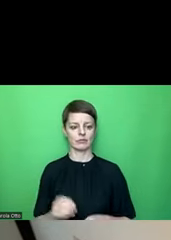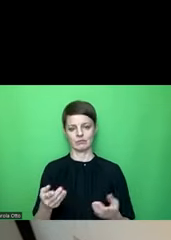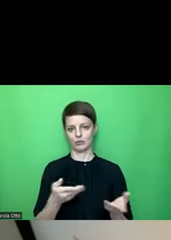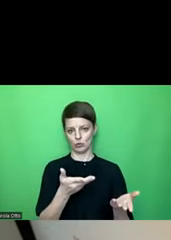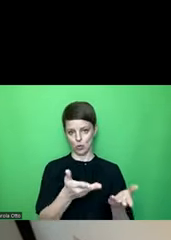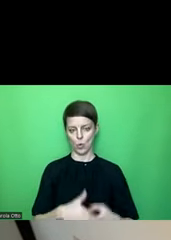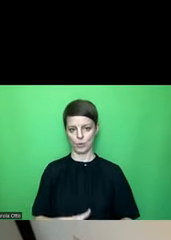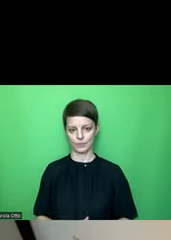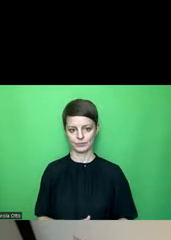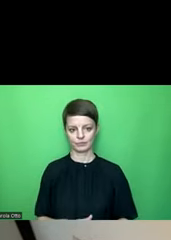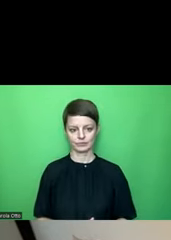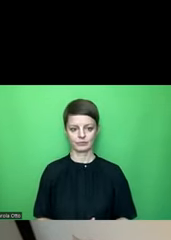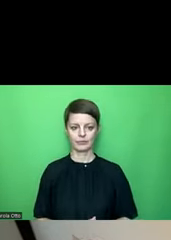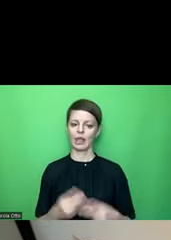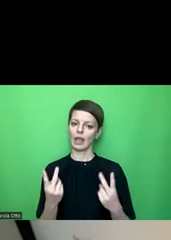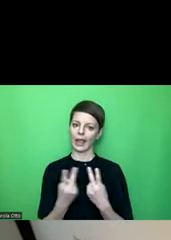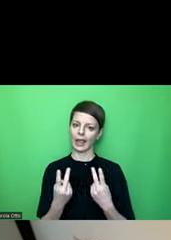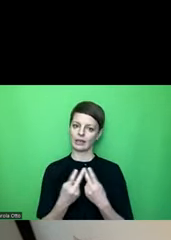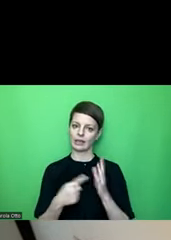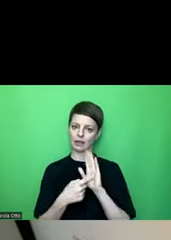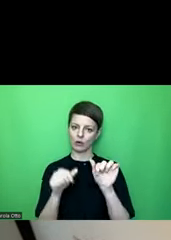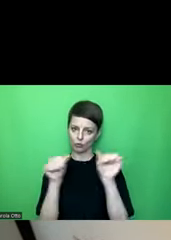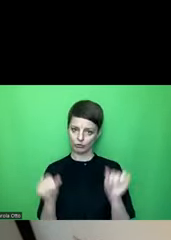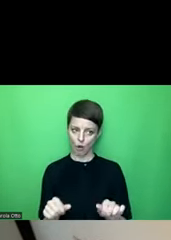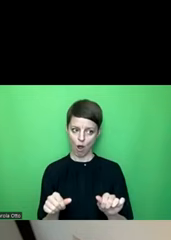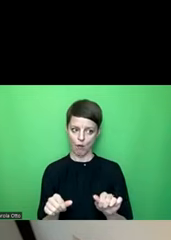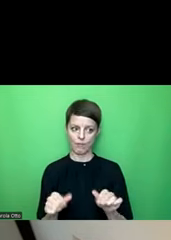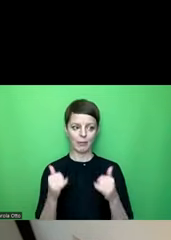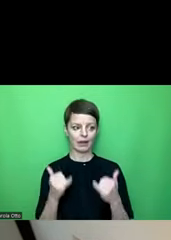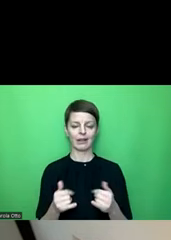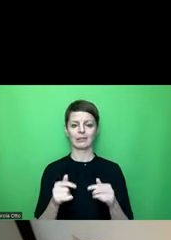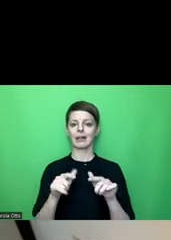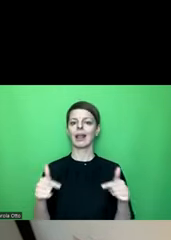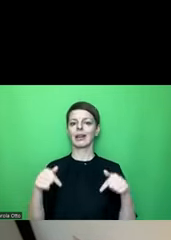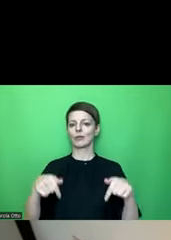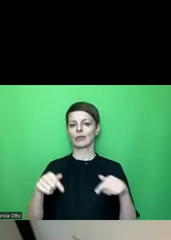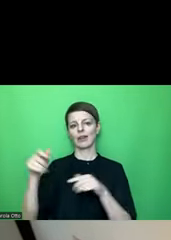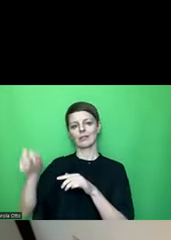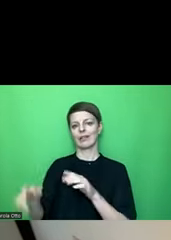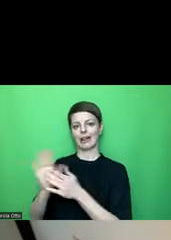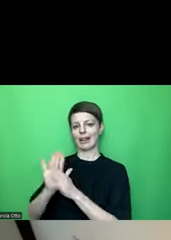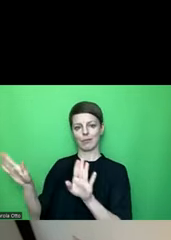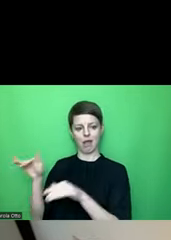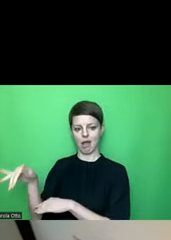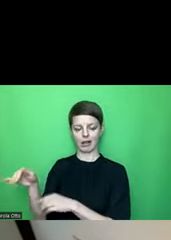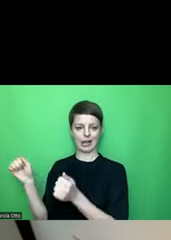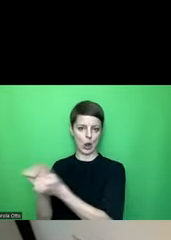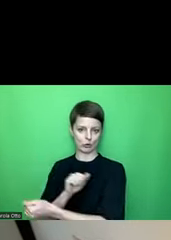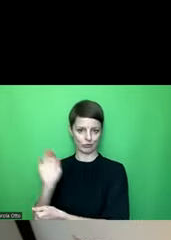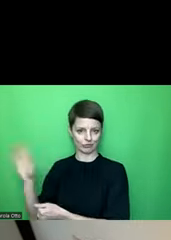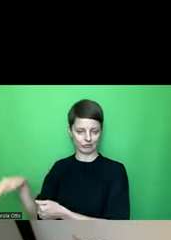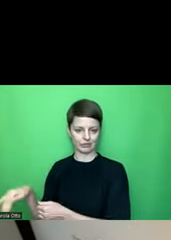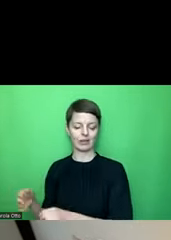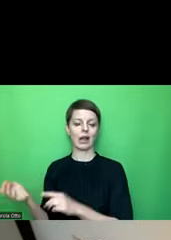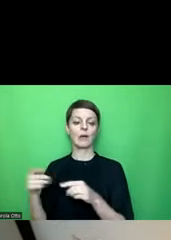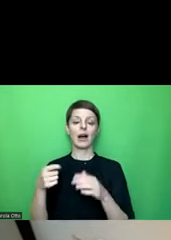eine ähnliche Darstellung gewählt, aber jetzt habe ich keine Legende mehr, die kann ich auslöschen und ich habe jetzt die